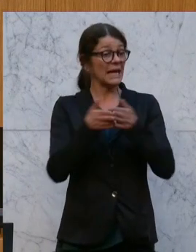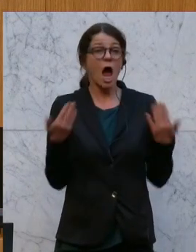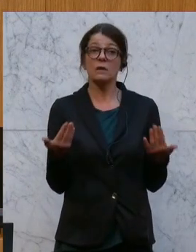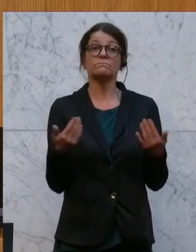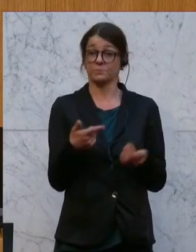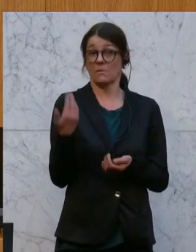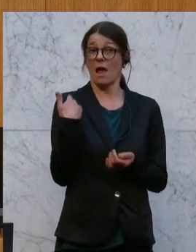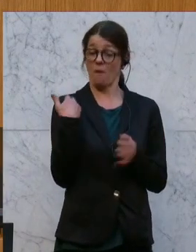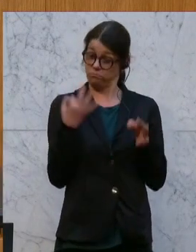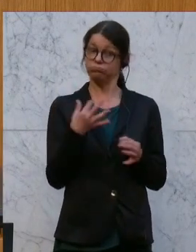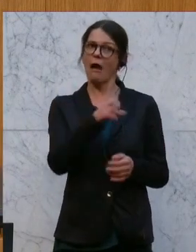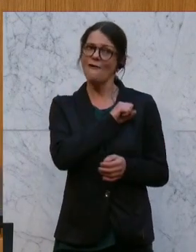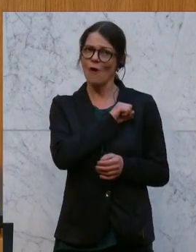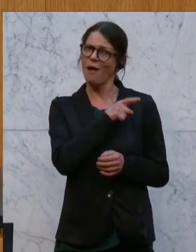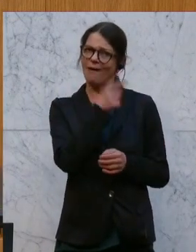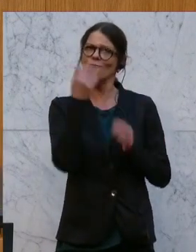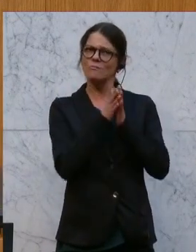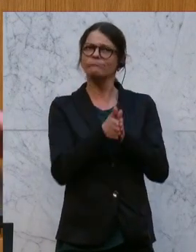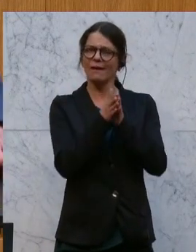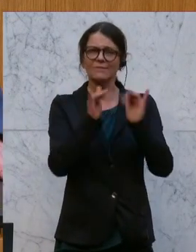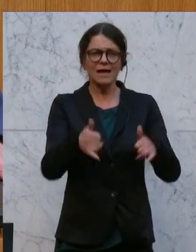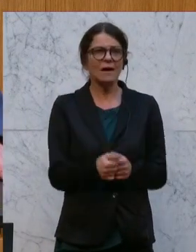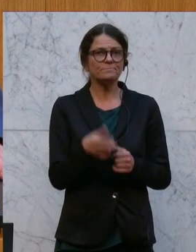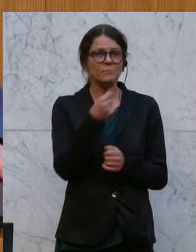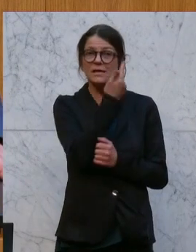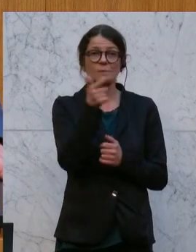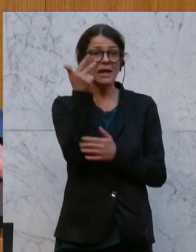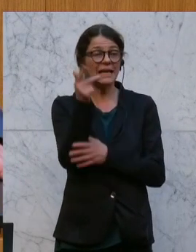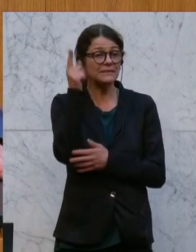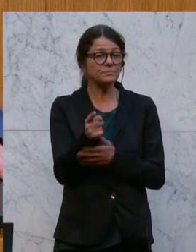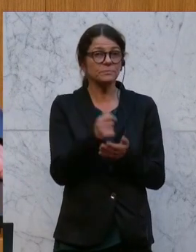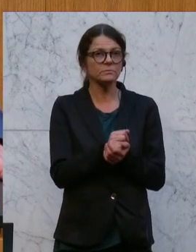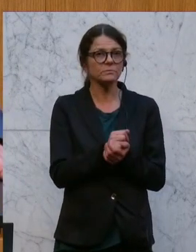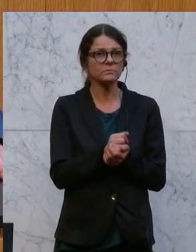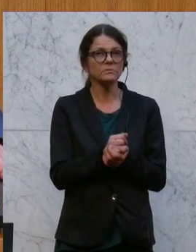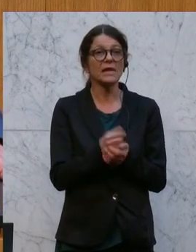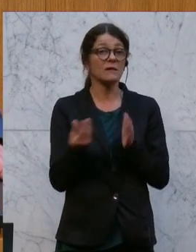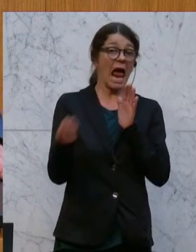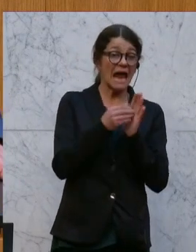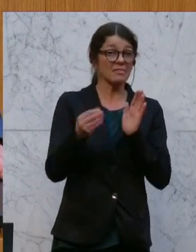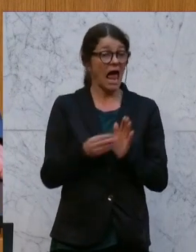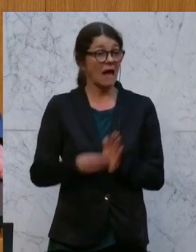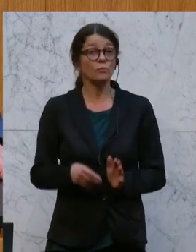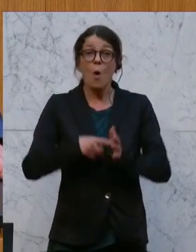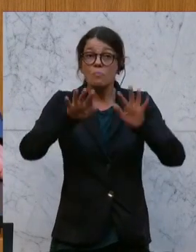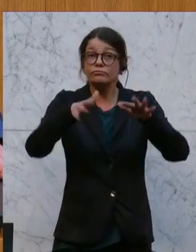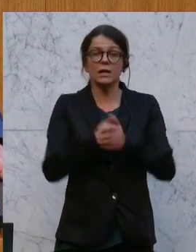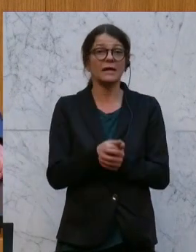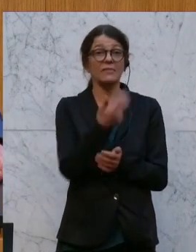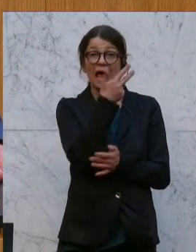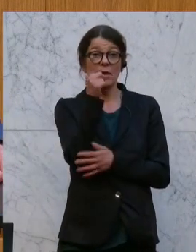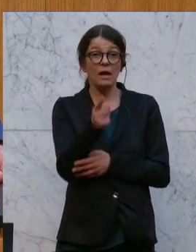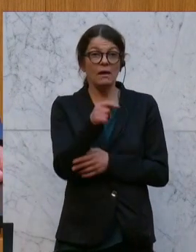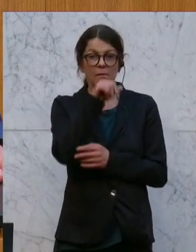ein wirklich erfolgreiches Volksbegehren mit 230.000 Eintragungen und in etwa 300